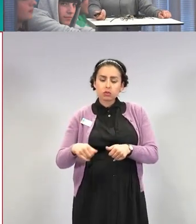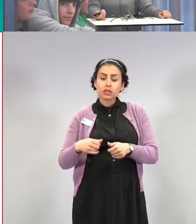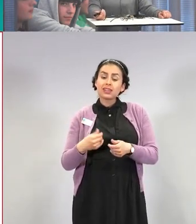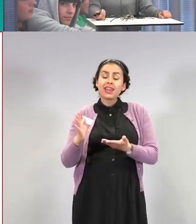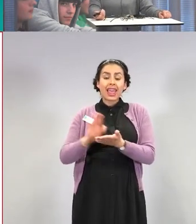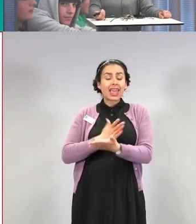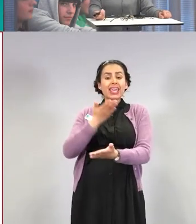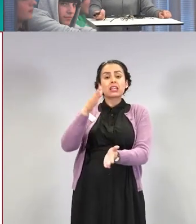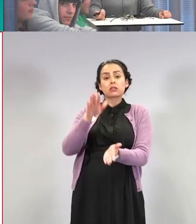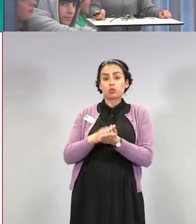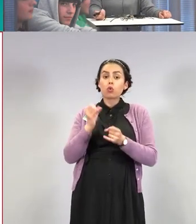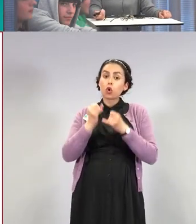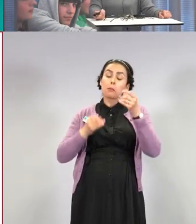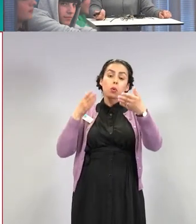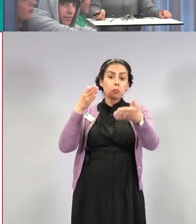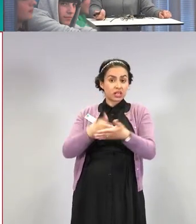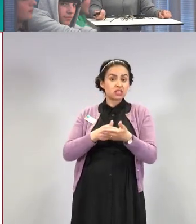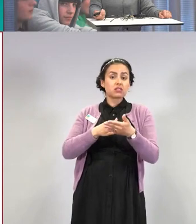mennessä rokotettu.